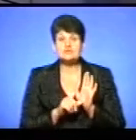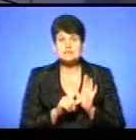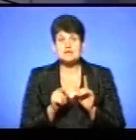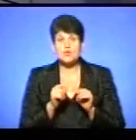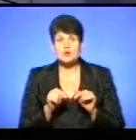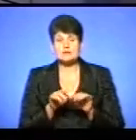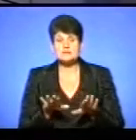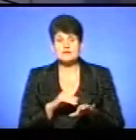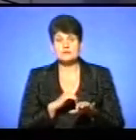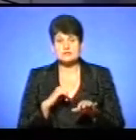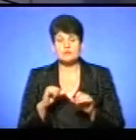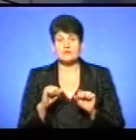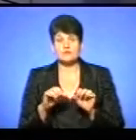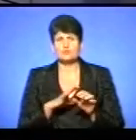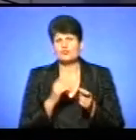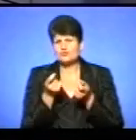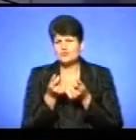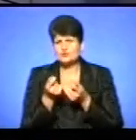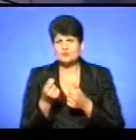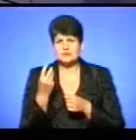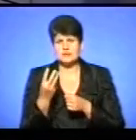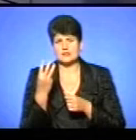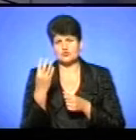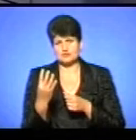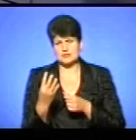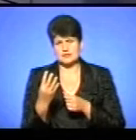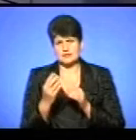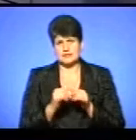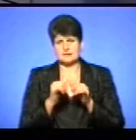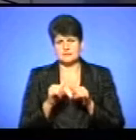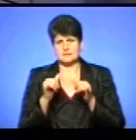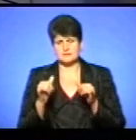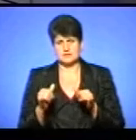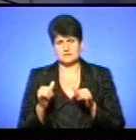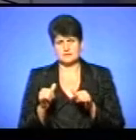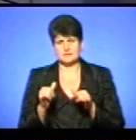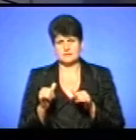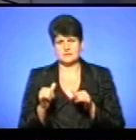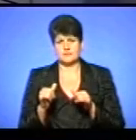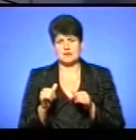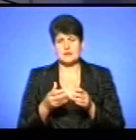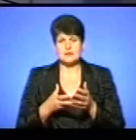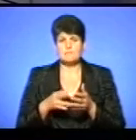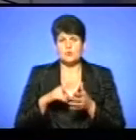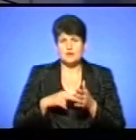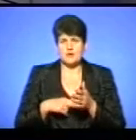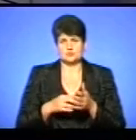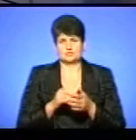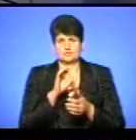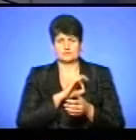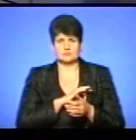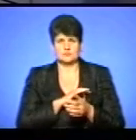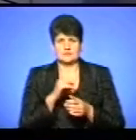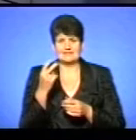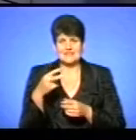самоврядування був чуть-чуть, маленький, там 3-4% ріст по надходженню від акцизу з продажу нафтопродуктів. Фактично, по